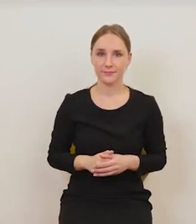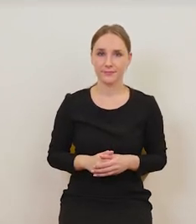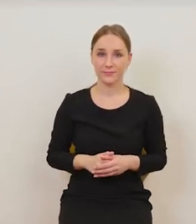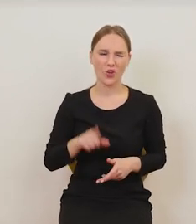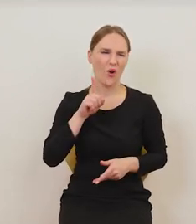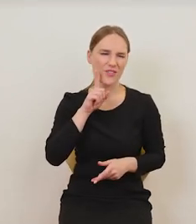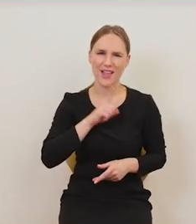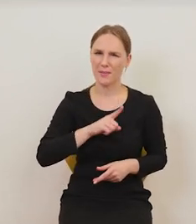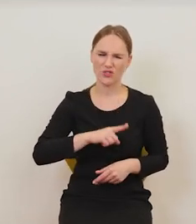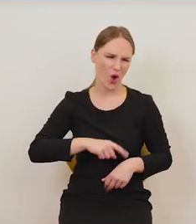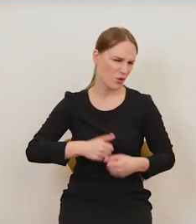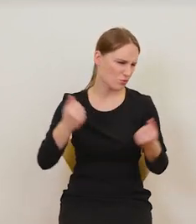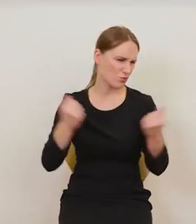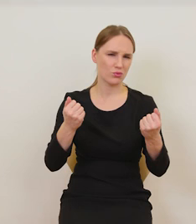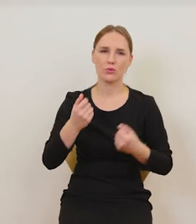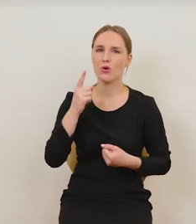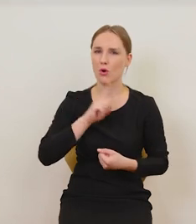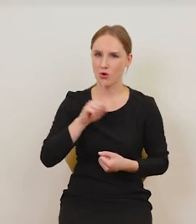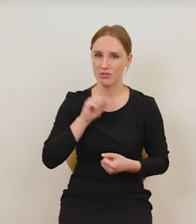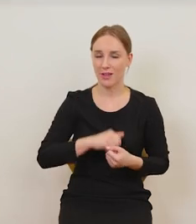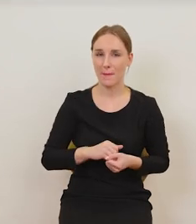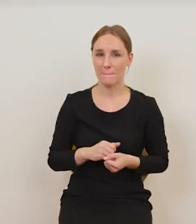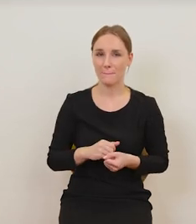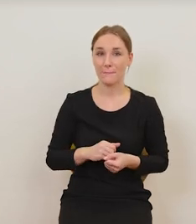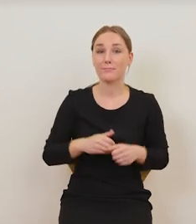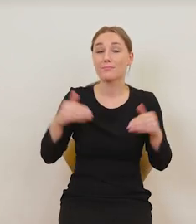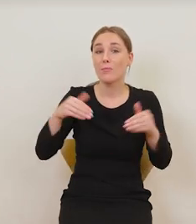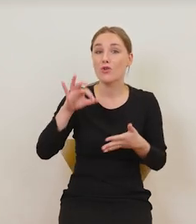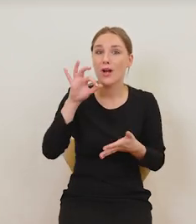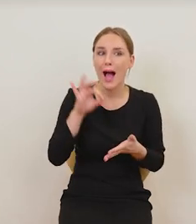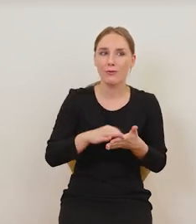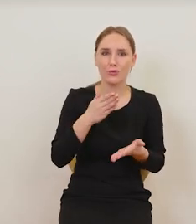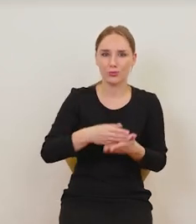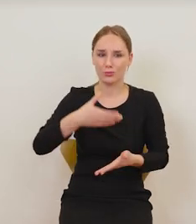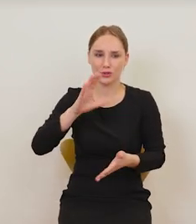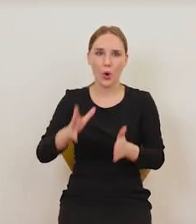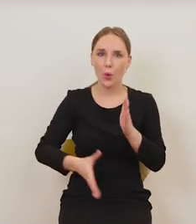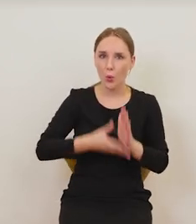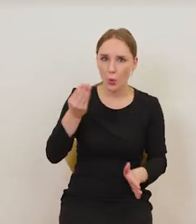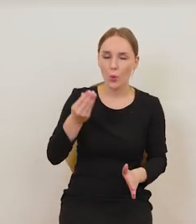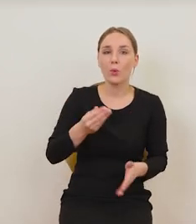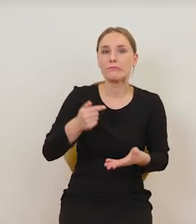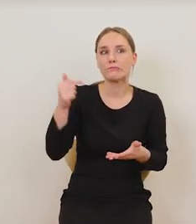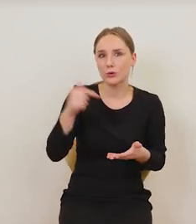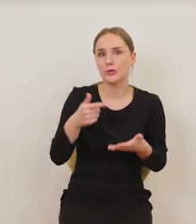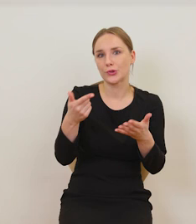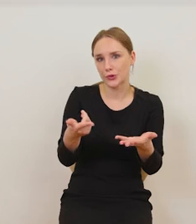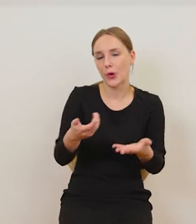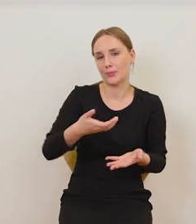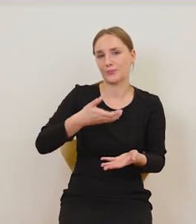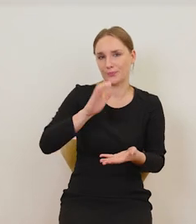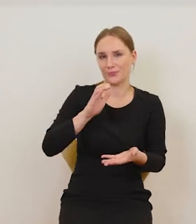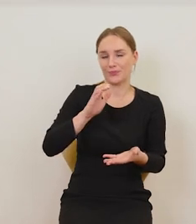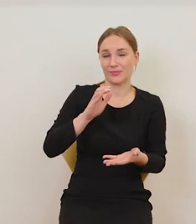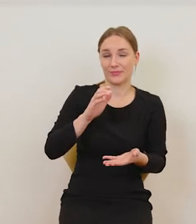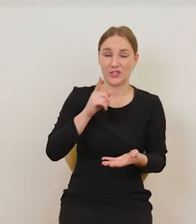okropnie gorzkie. Więc być może nie było już nic do picia. I musiał zadowolić się właśnie takim